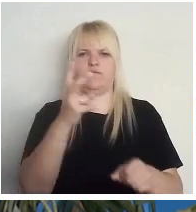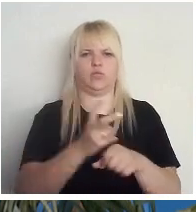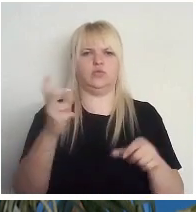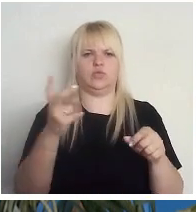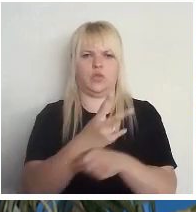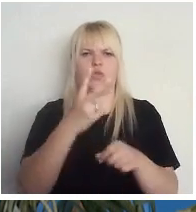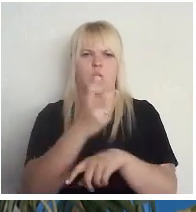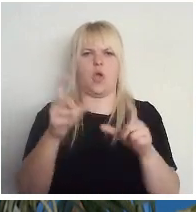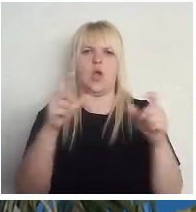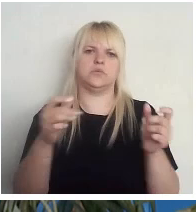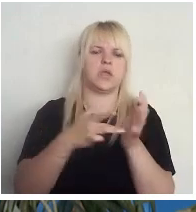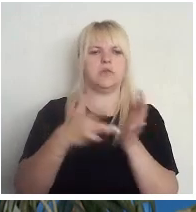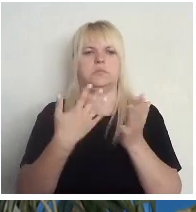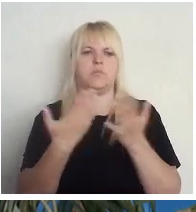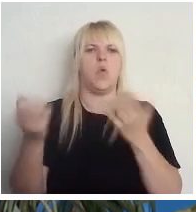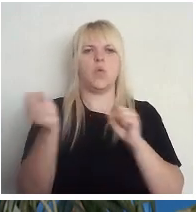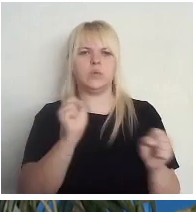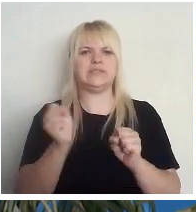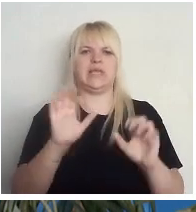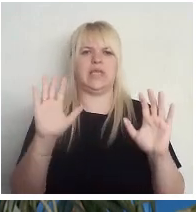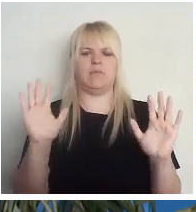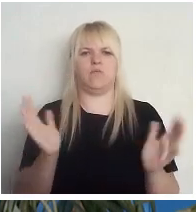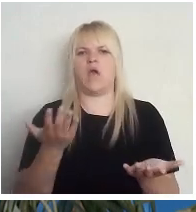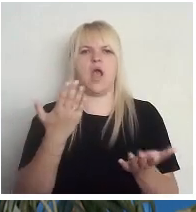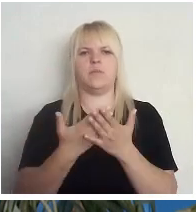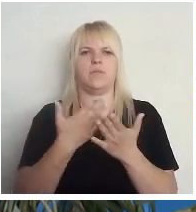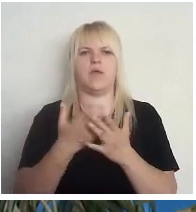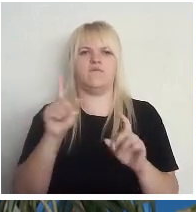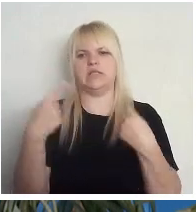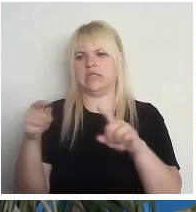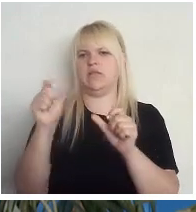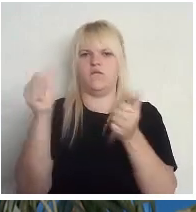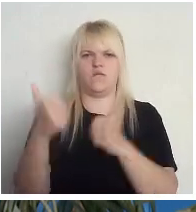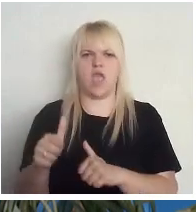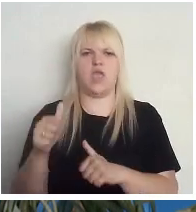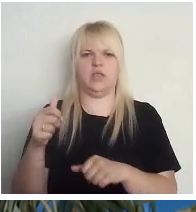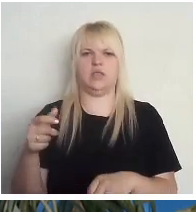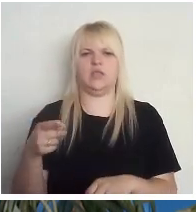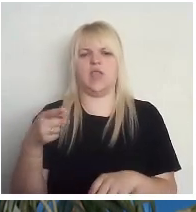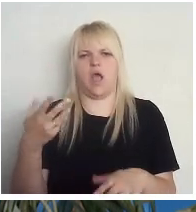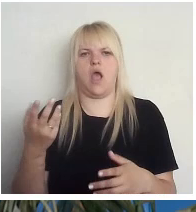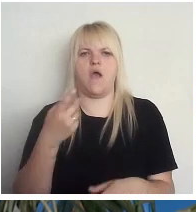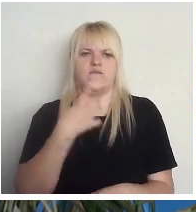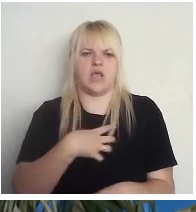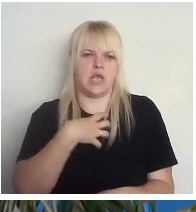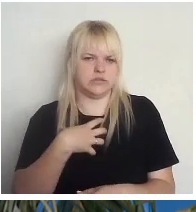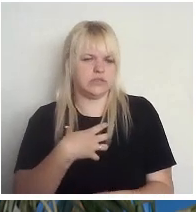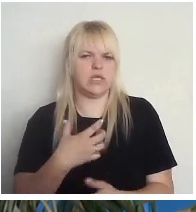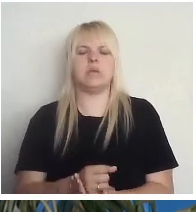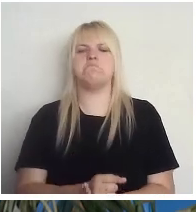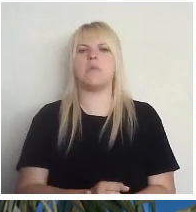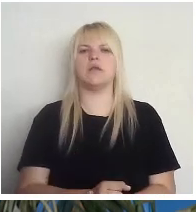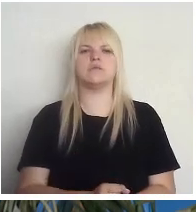kustību, vai vēl cita veida šie tēmi. tādā vajadzības, kur